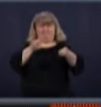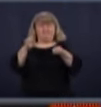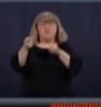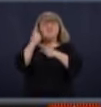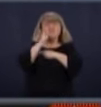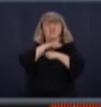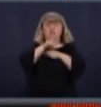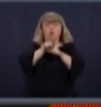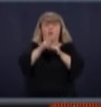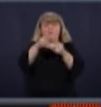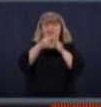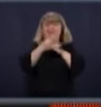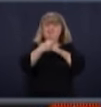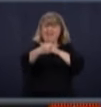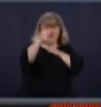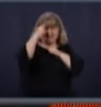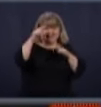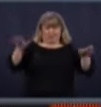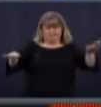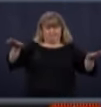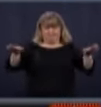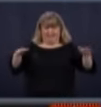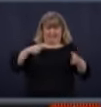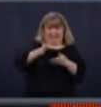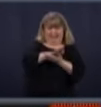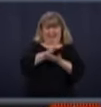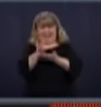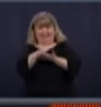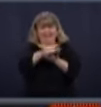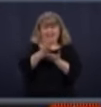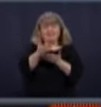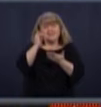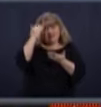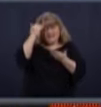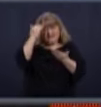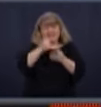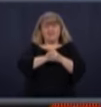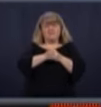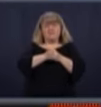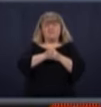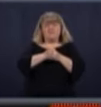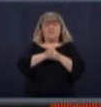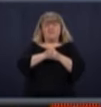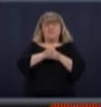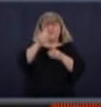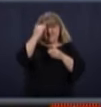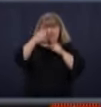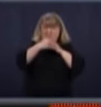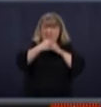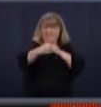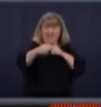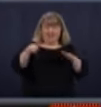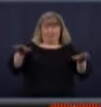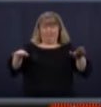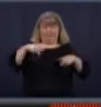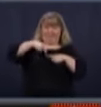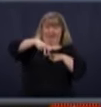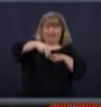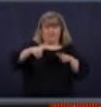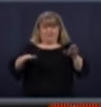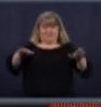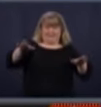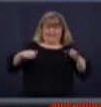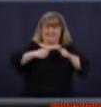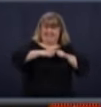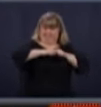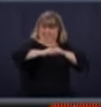fil, je vous dirais, qui est plus tendu, je vais vous le dire, parce que quand c'est tendu, c'est plus dur à rester dessus que quand